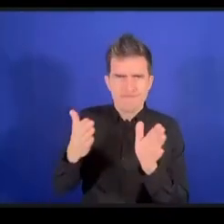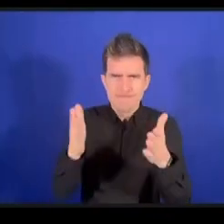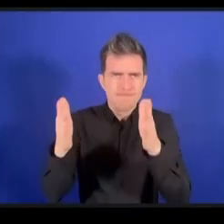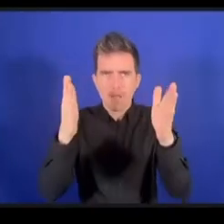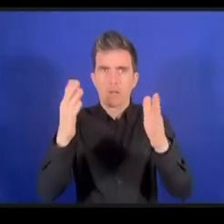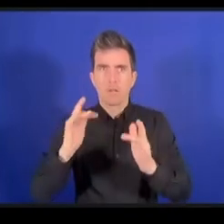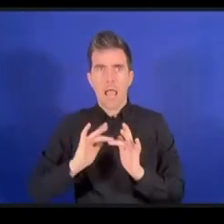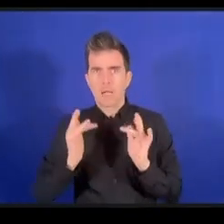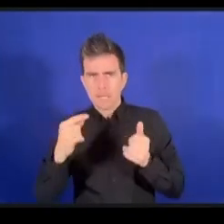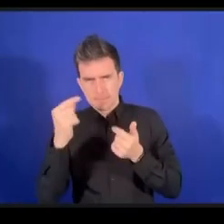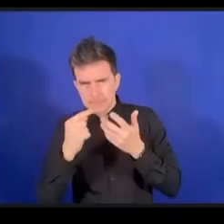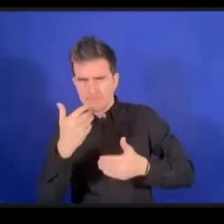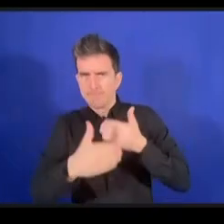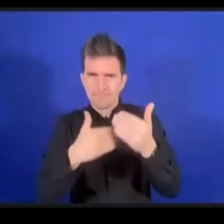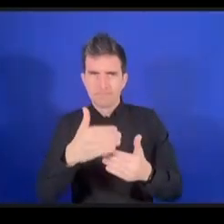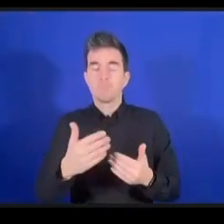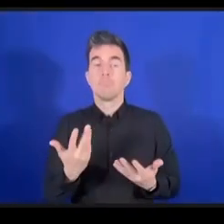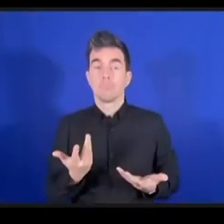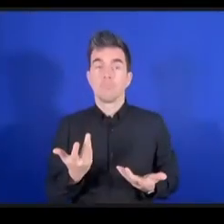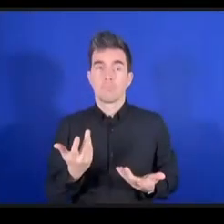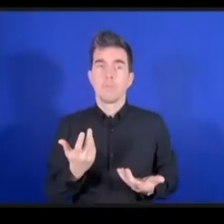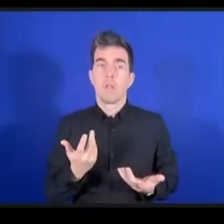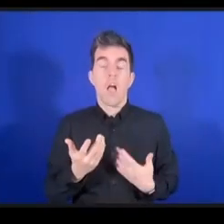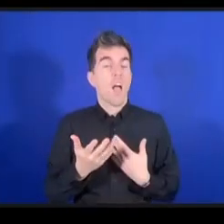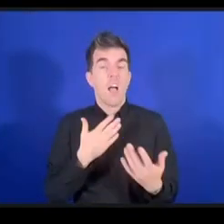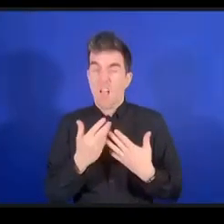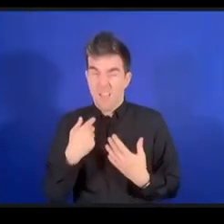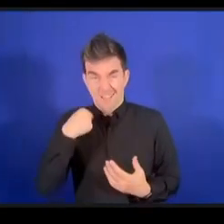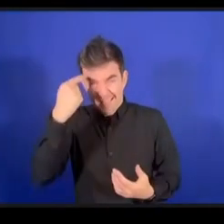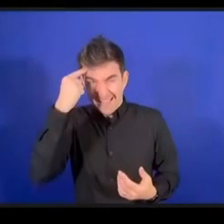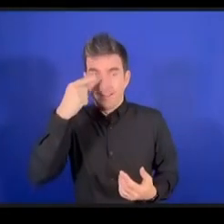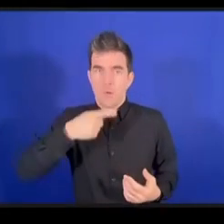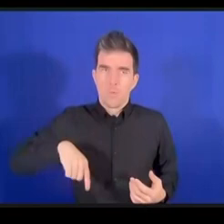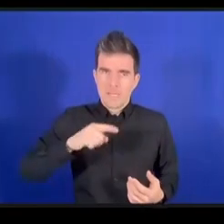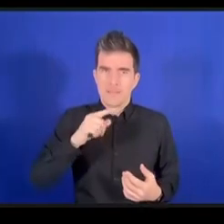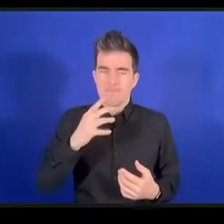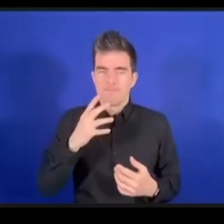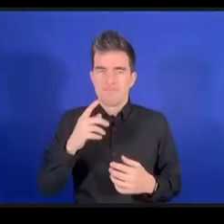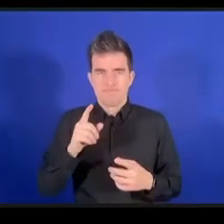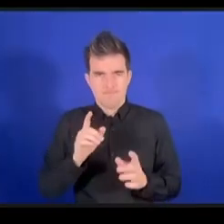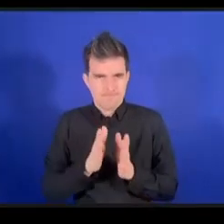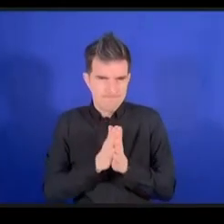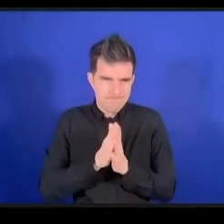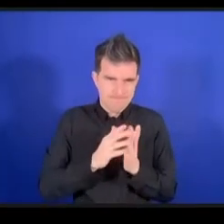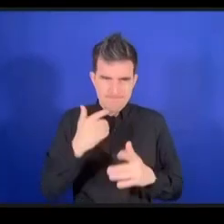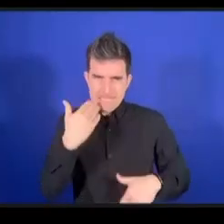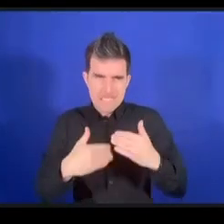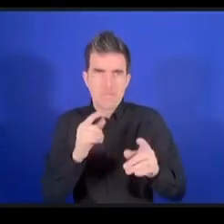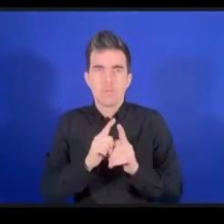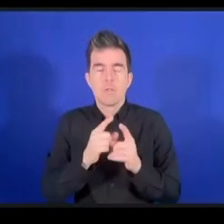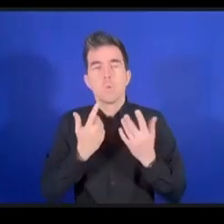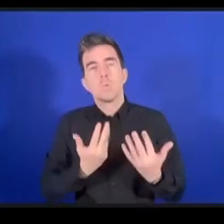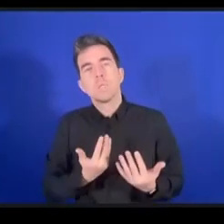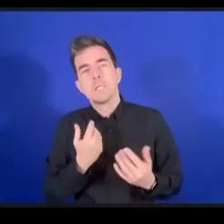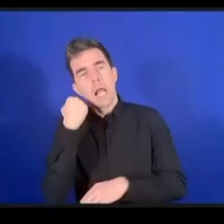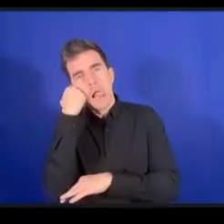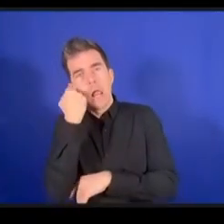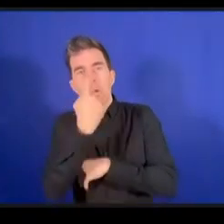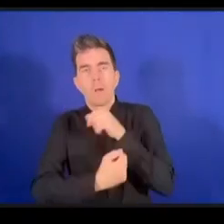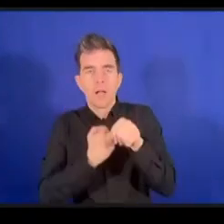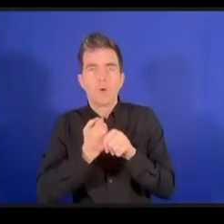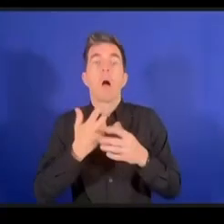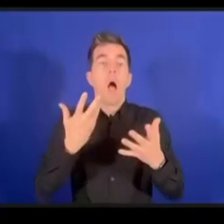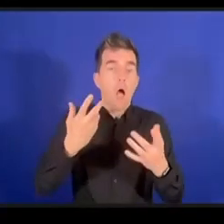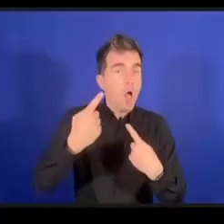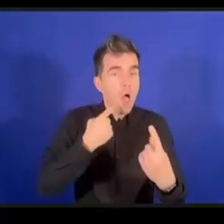علينا تسريع مسيرتنا حتى نتحدث عن وقعنا في السنوات المقبلة هذا أمر مهم جدا